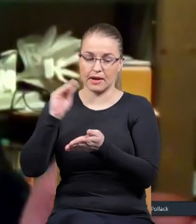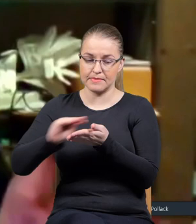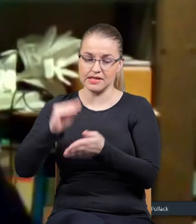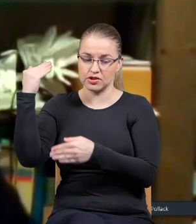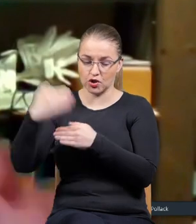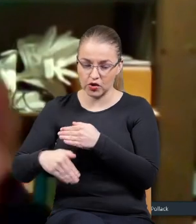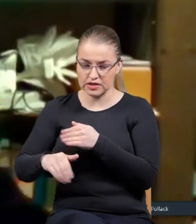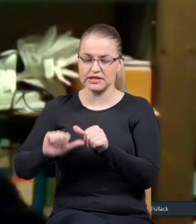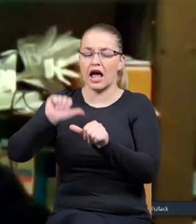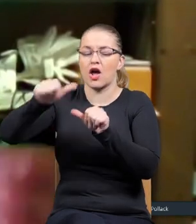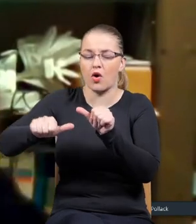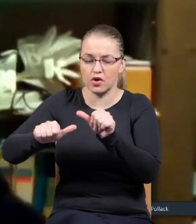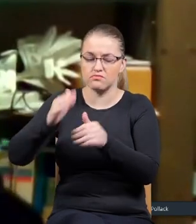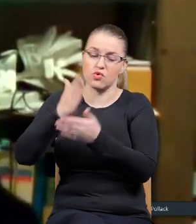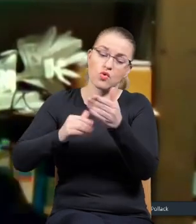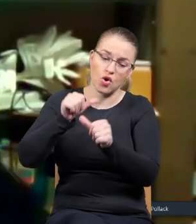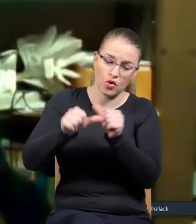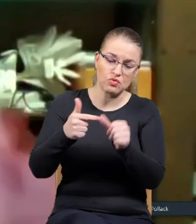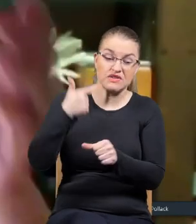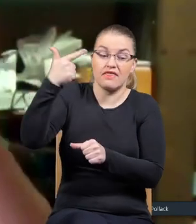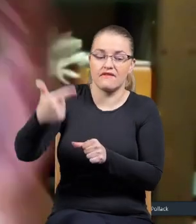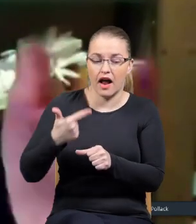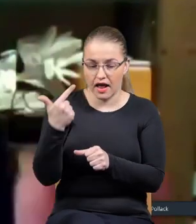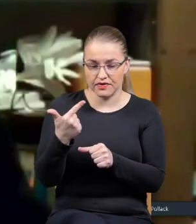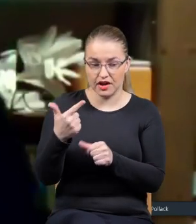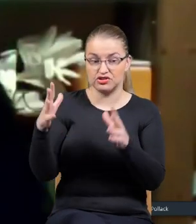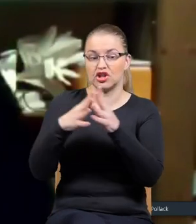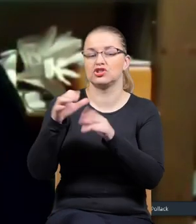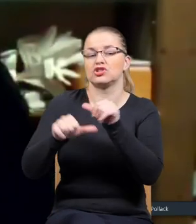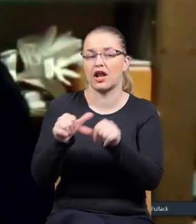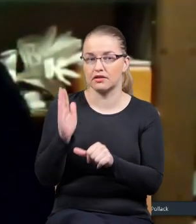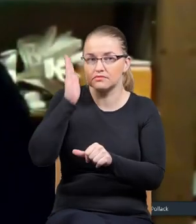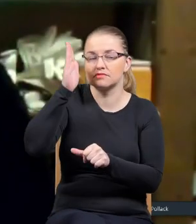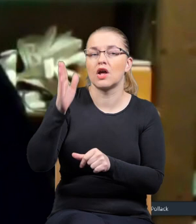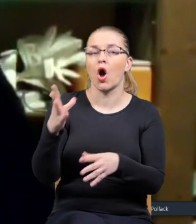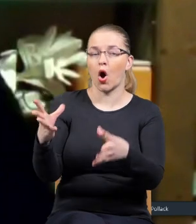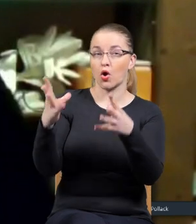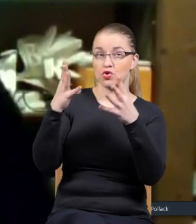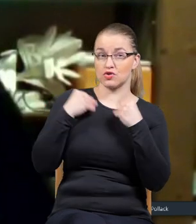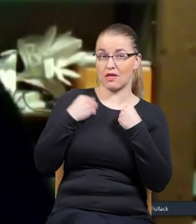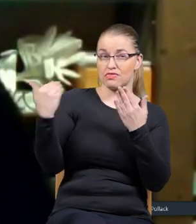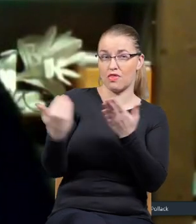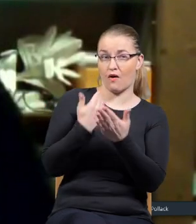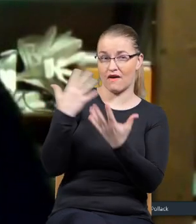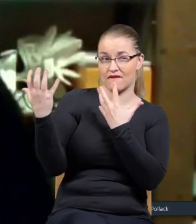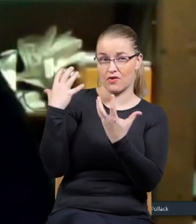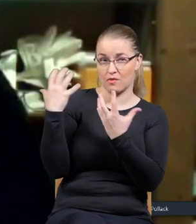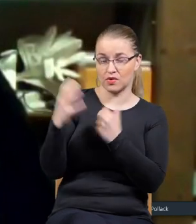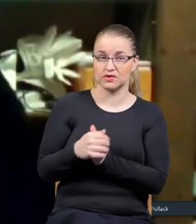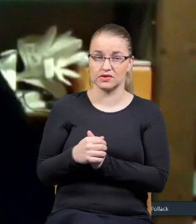wiem, że za rok, za pół roku, za dwa lata, za dziesięć lat dostaję jakieś nowe wiadomości.